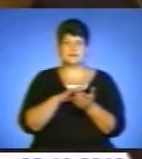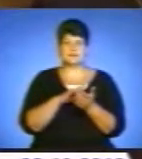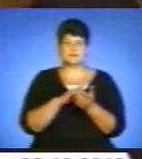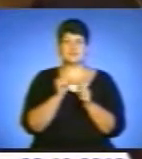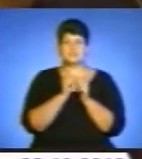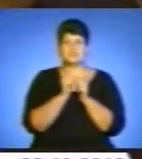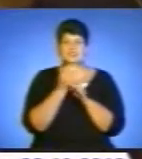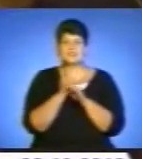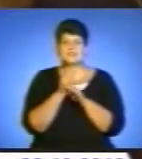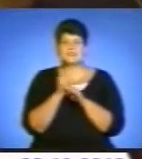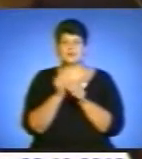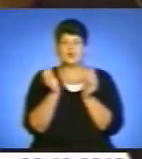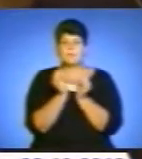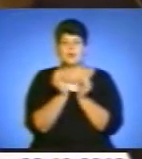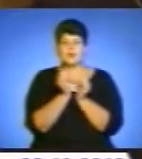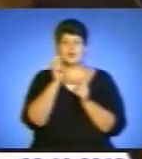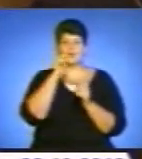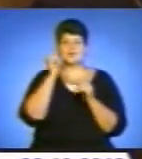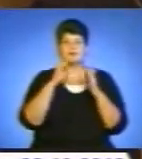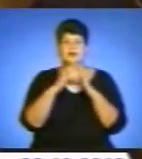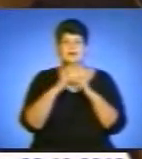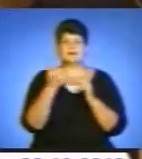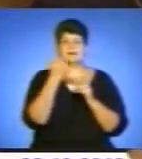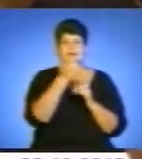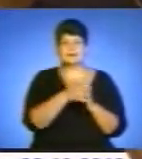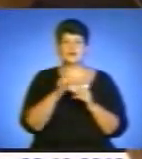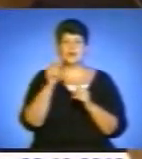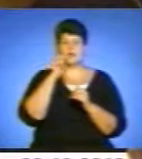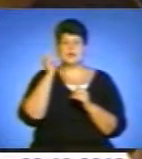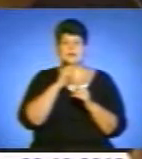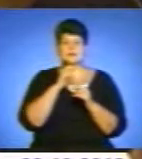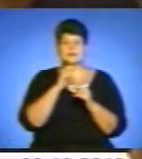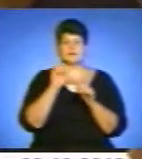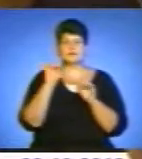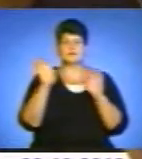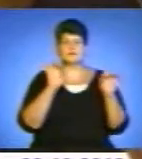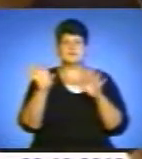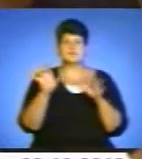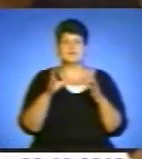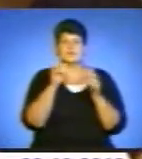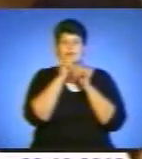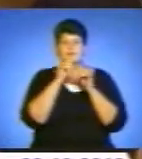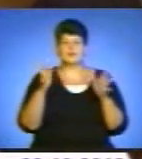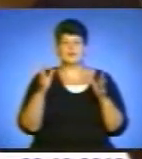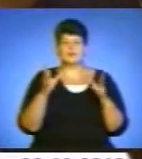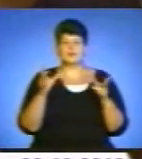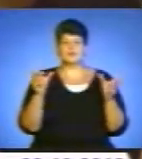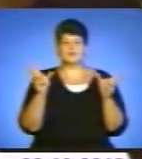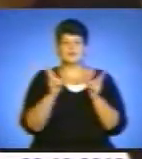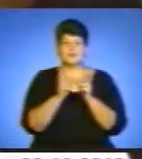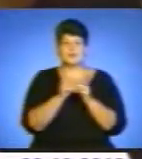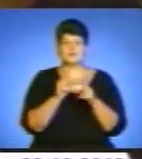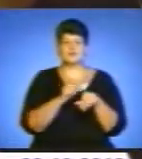частинкою, такою маленькою українською хатою для тих українців, які тут є розсіляні, які запрацюють, які можуть зустрітатися, щоб відчуватися